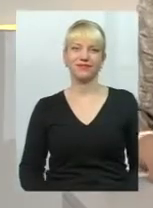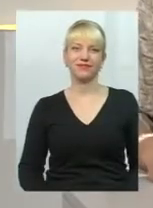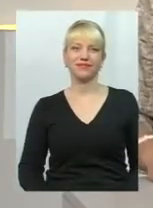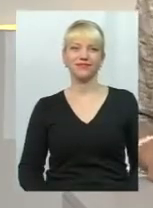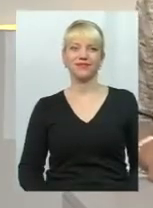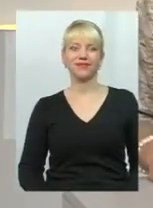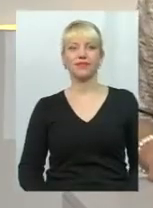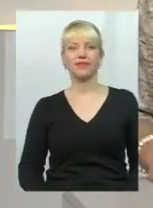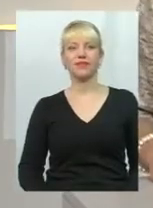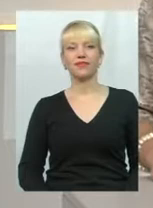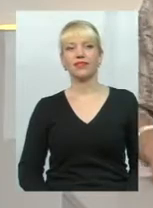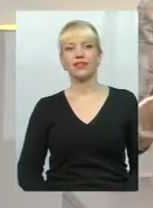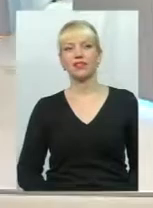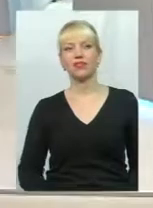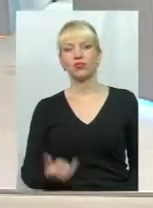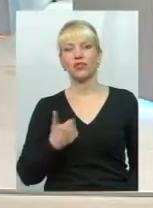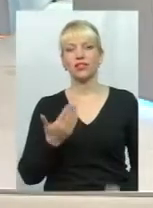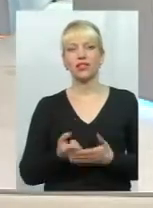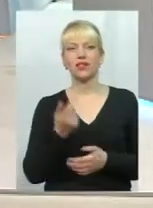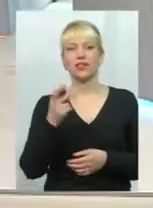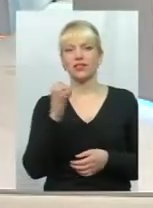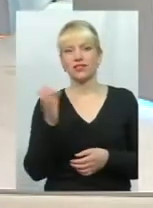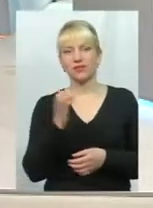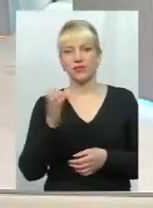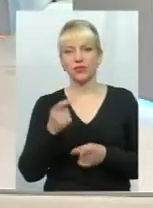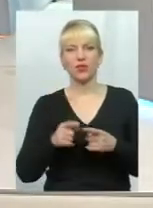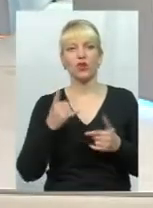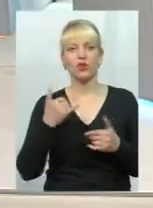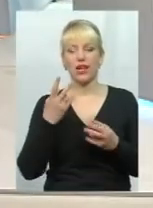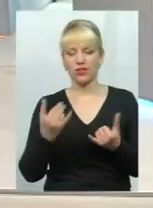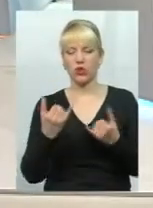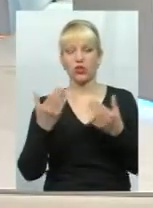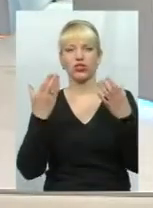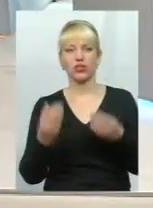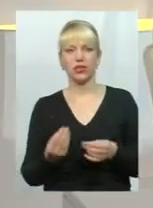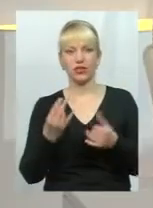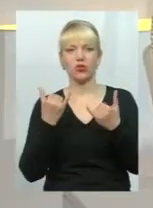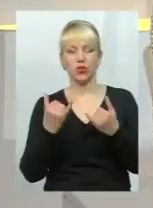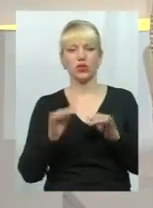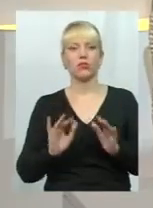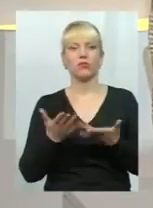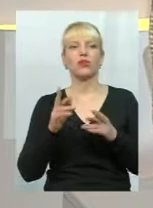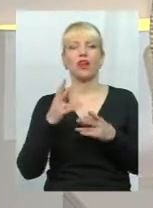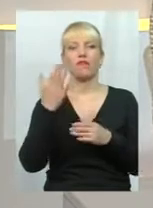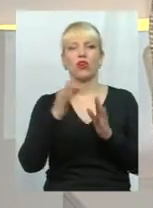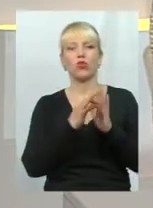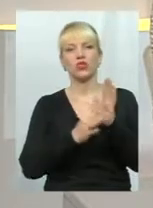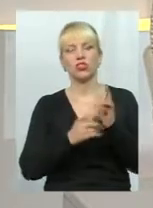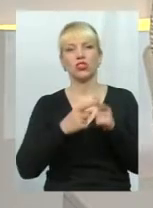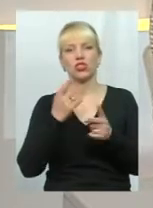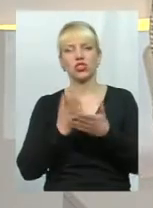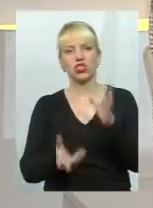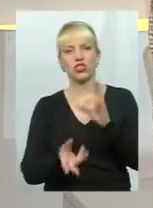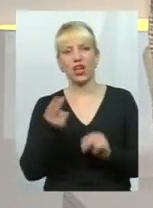Про Савел Романович, у нас залишається буквально небагато часу. На сьогоднішній день, на сьогоднішній момент, як ви оцінюєте, чи є